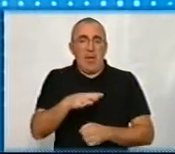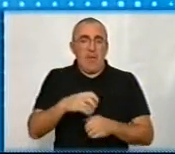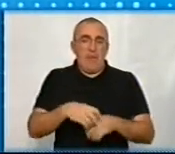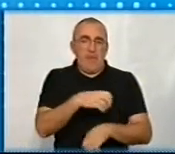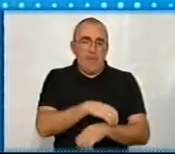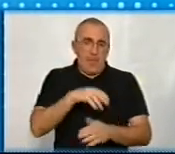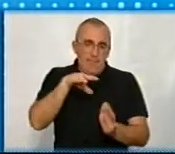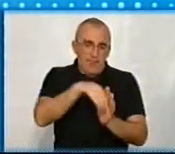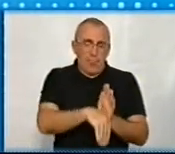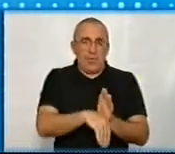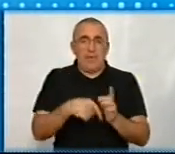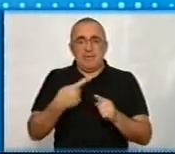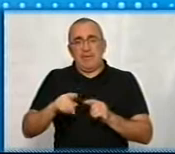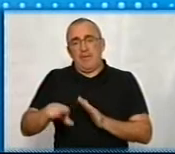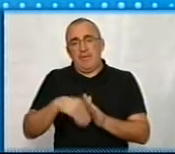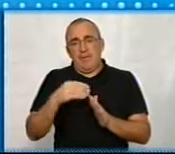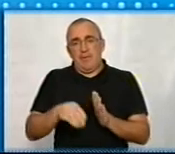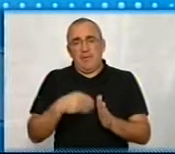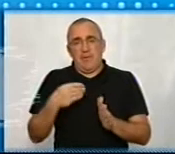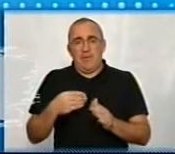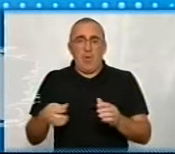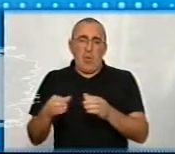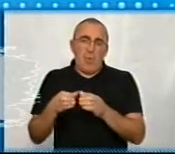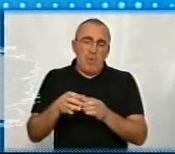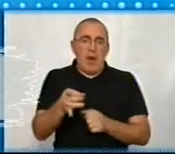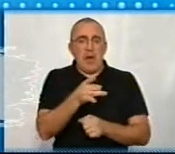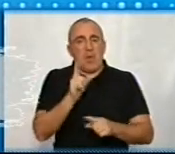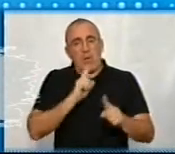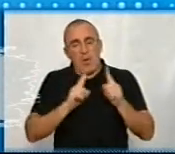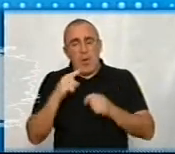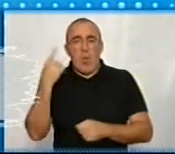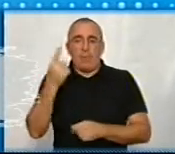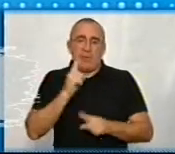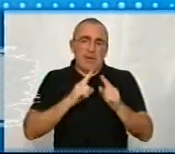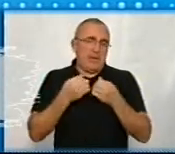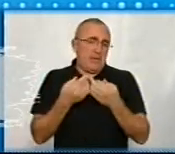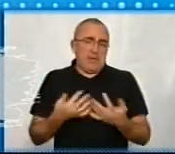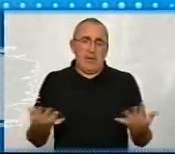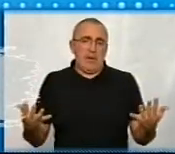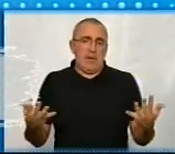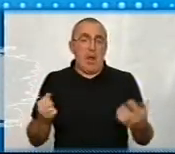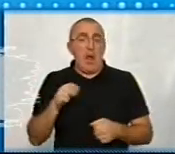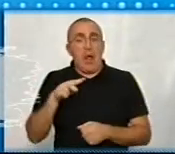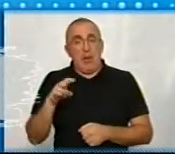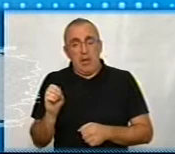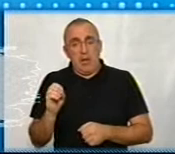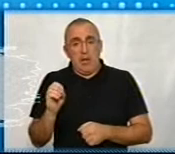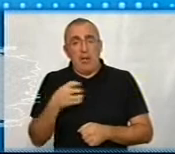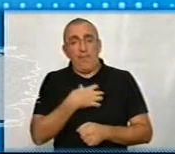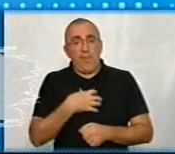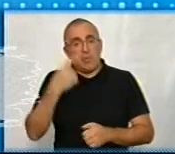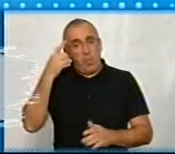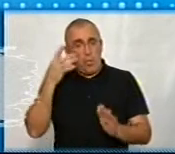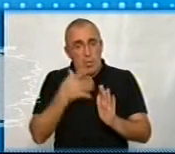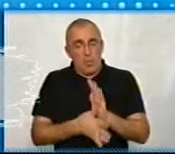приймають участь в цих виборах. Не вважливо в громади, в районні ради, в обласну раду і так далі. Але важливо